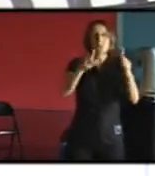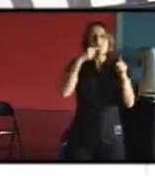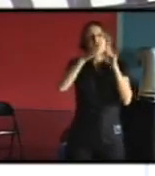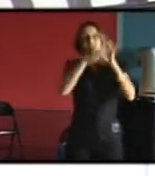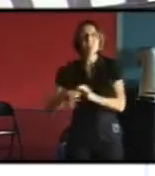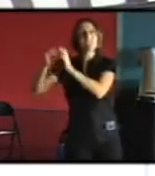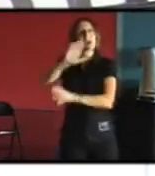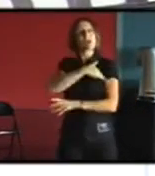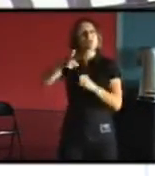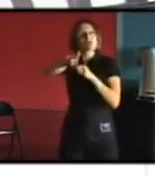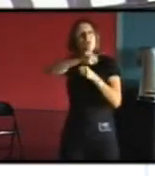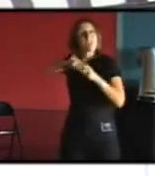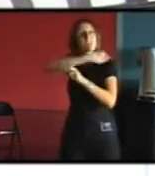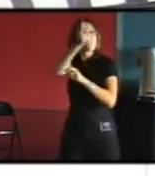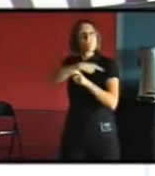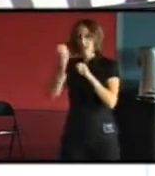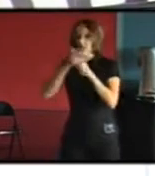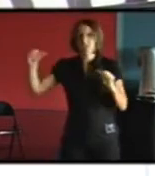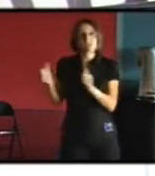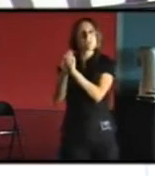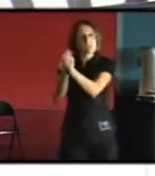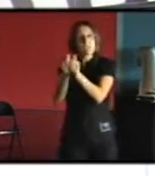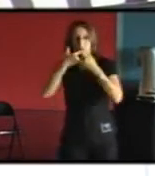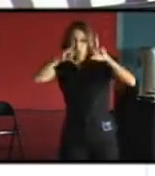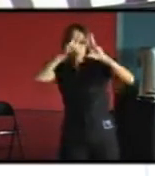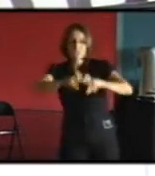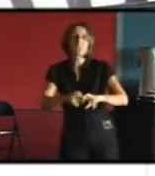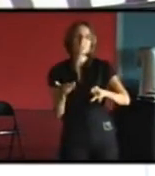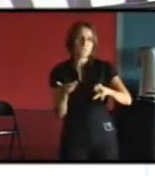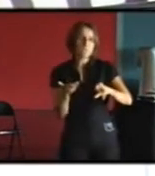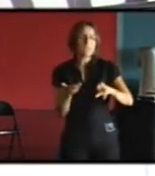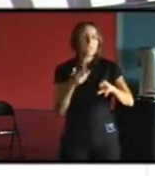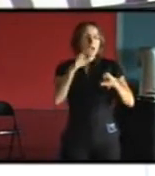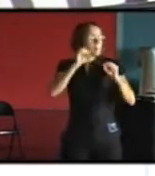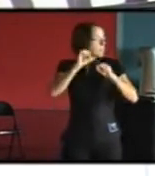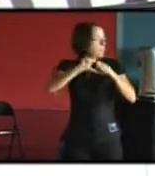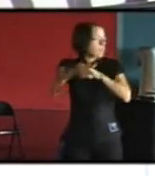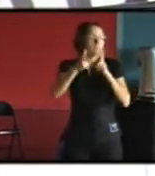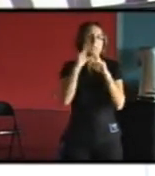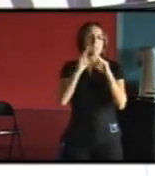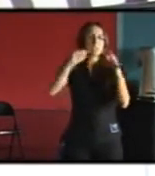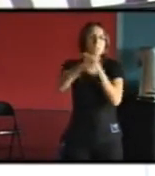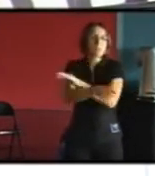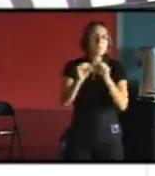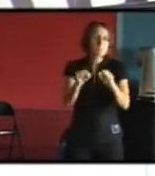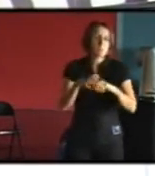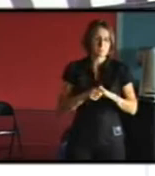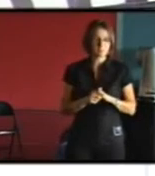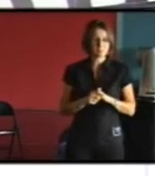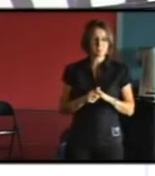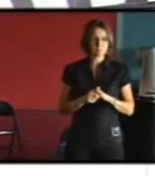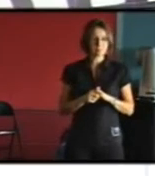locale de l'énergie qui est une méthode un peu entre les deux il pourra dire plus en détail parce que je ne